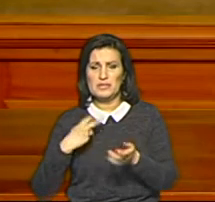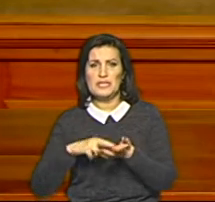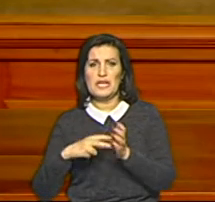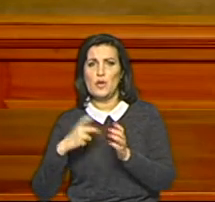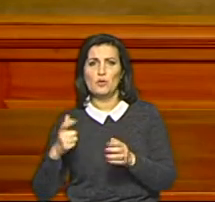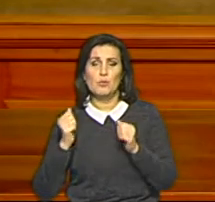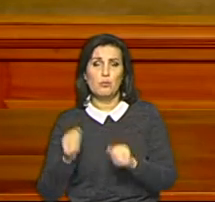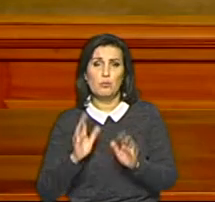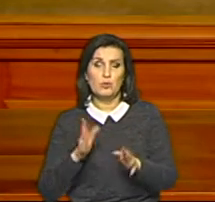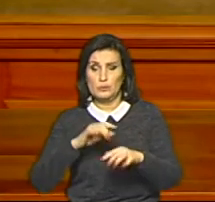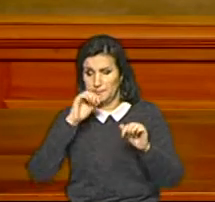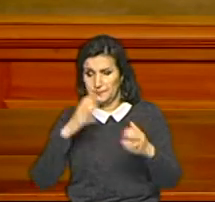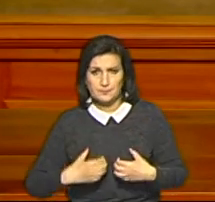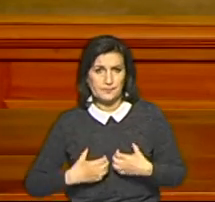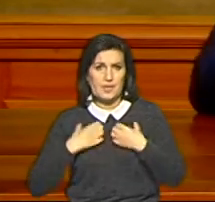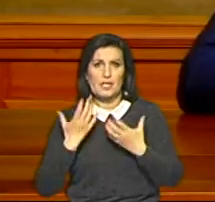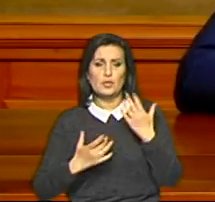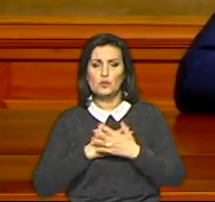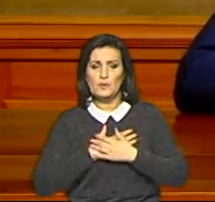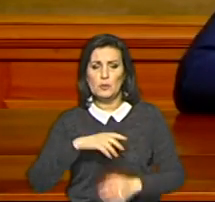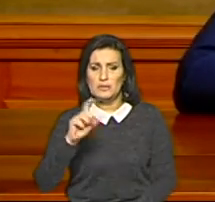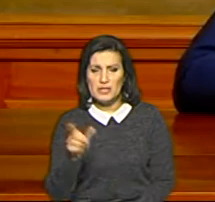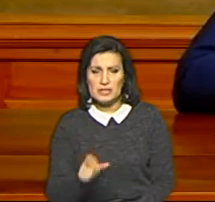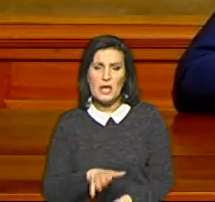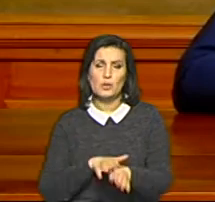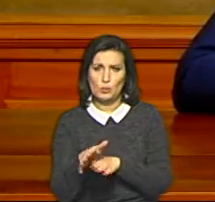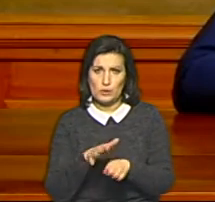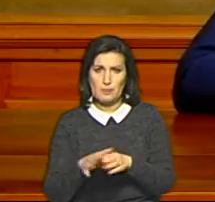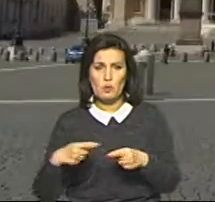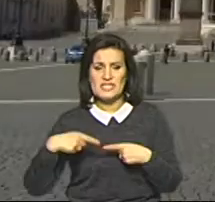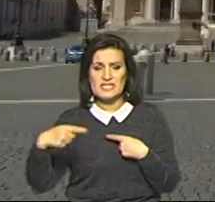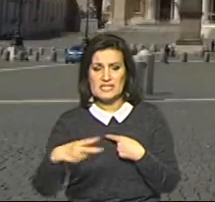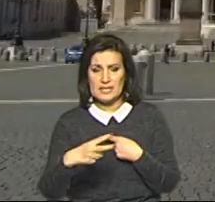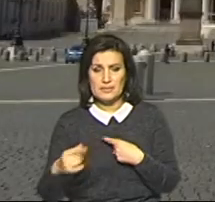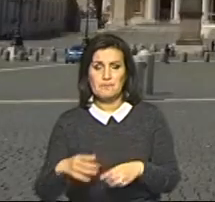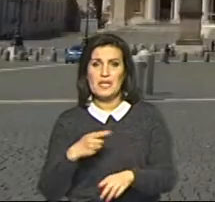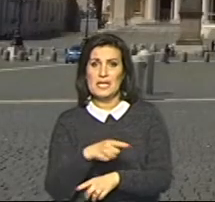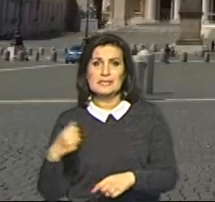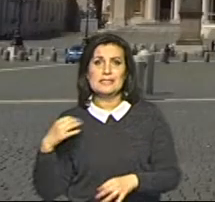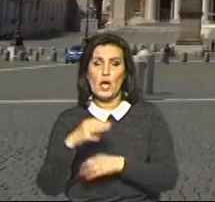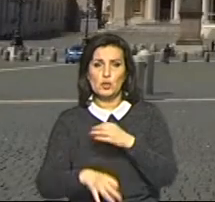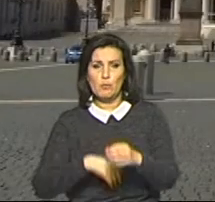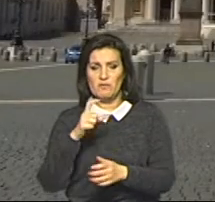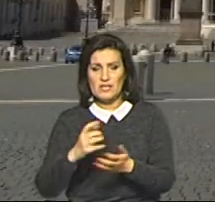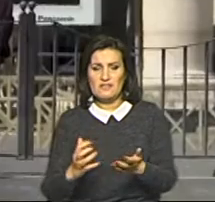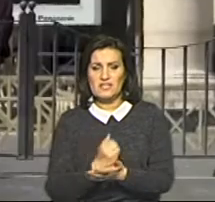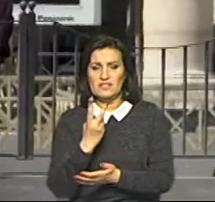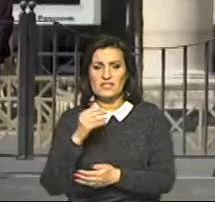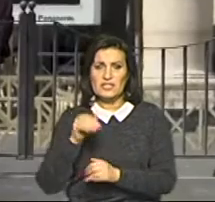будуть незворотніми. Якщо ви любите Італію, дотримуєтесь дистанції. За останню добу в Італії виявили